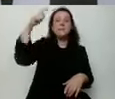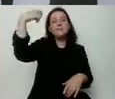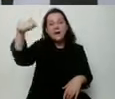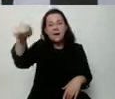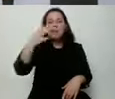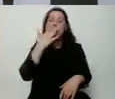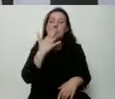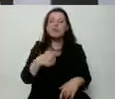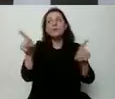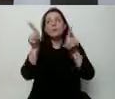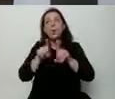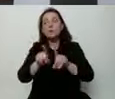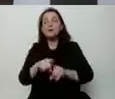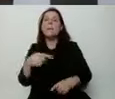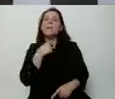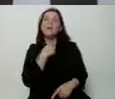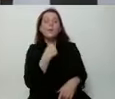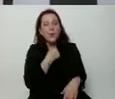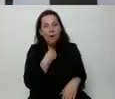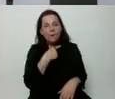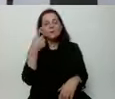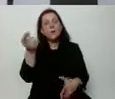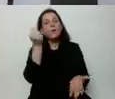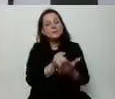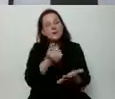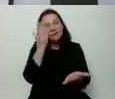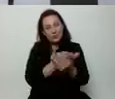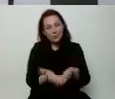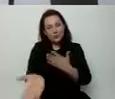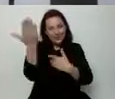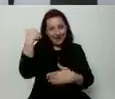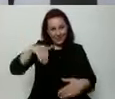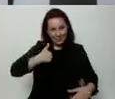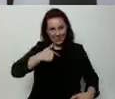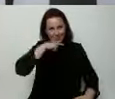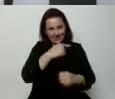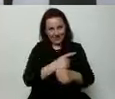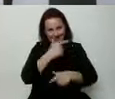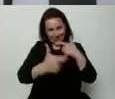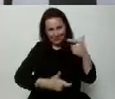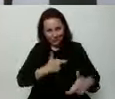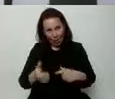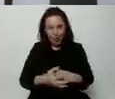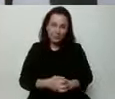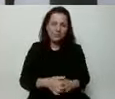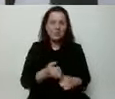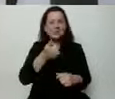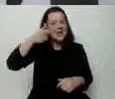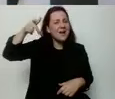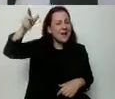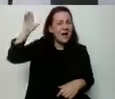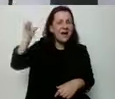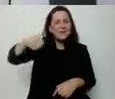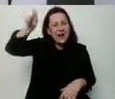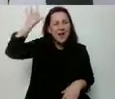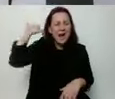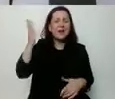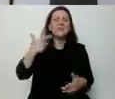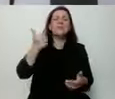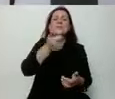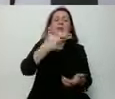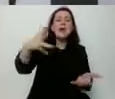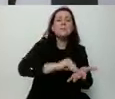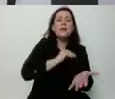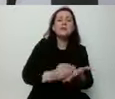samym głosem o tych kwestiach, które już dawno zostały zadecydowane. Wiele, wiele lat temu i wiele miesięcy temu powiedzieliśmy,